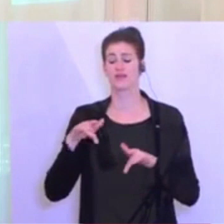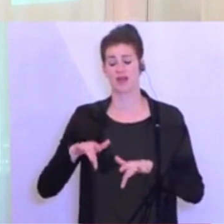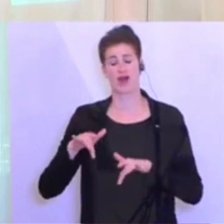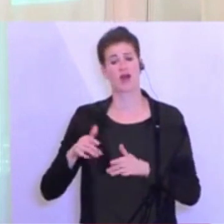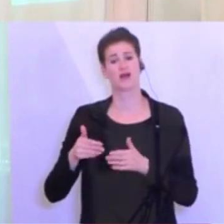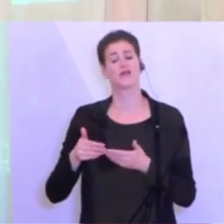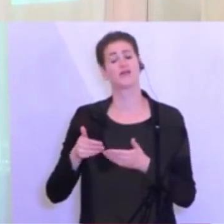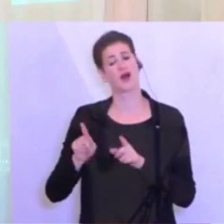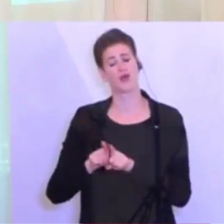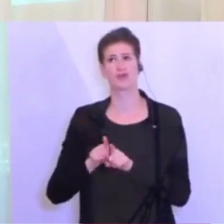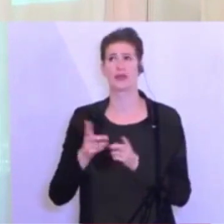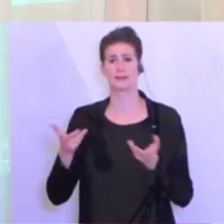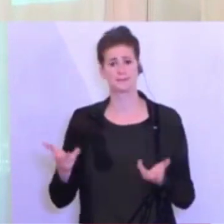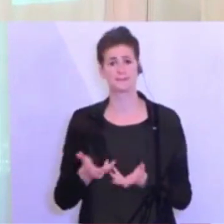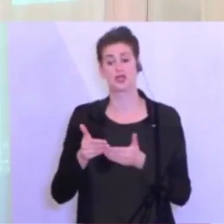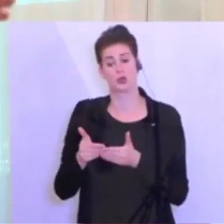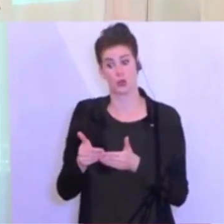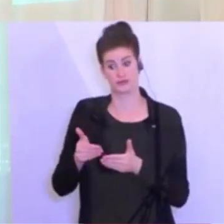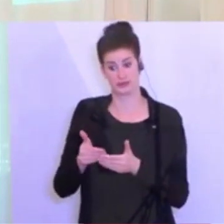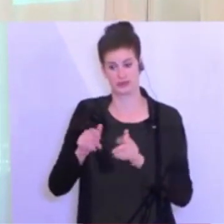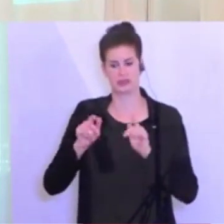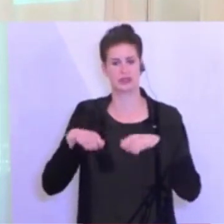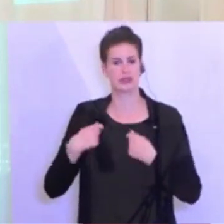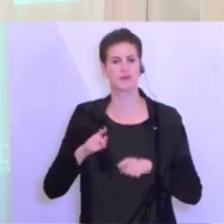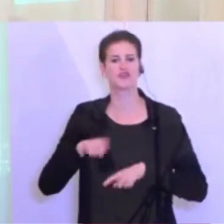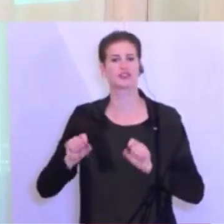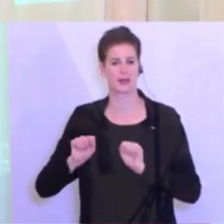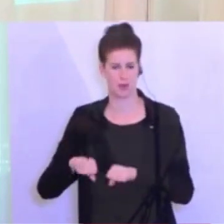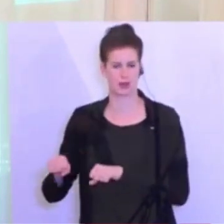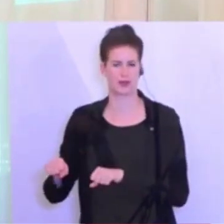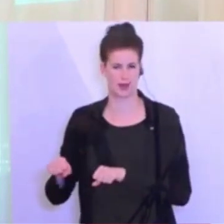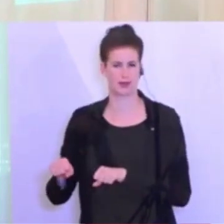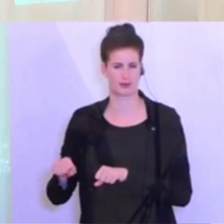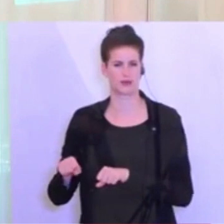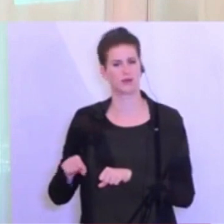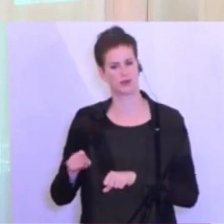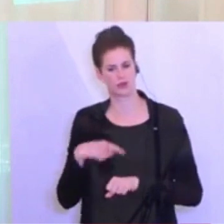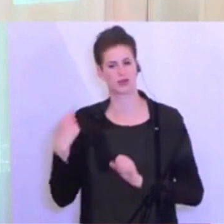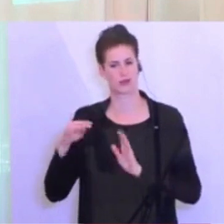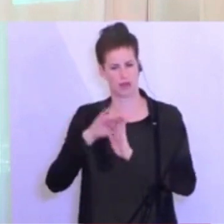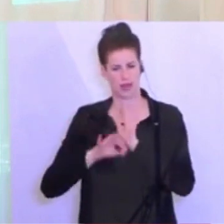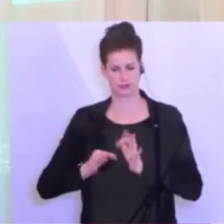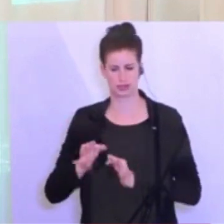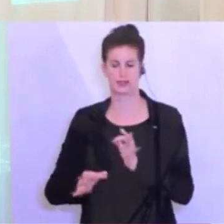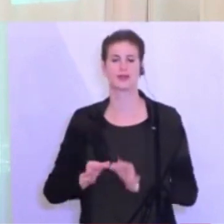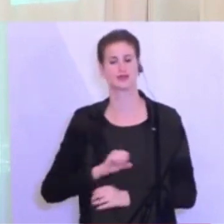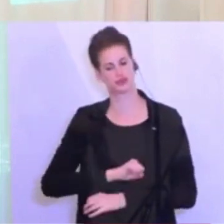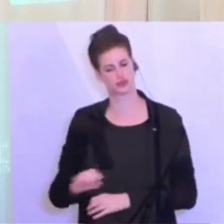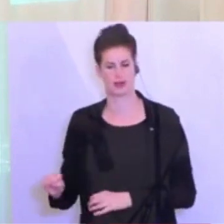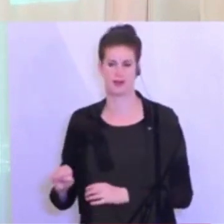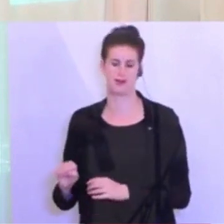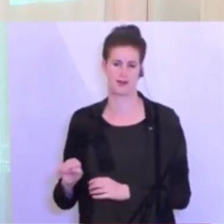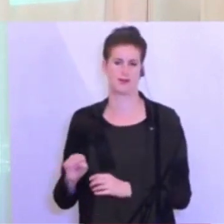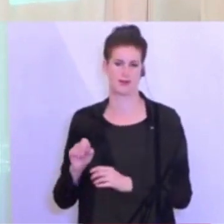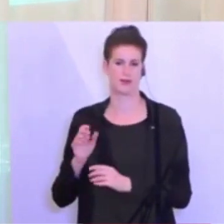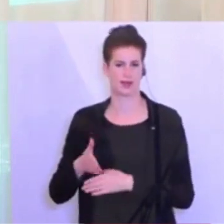Möglichkeiten oder Ziele definiert. Das heißt, es gibt diese Strategie dreimal